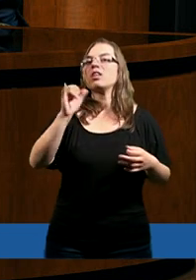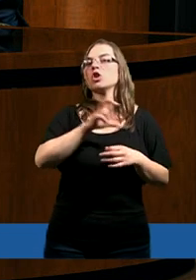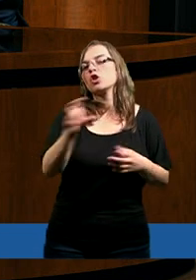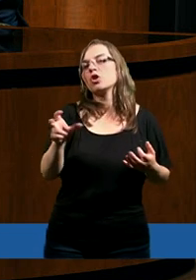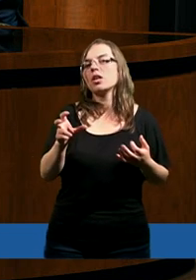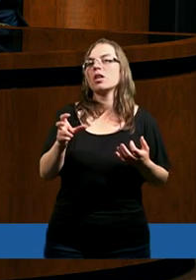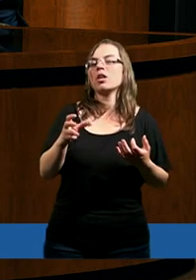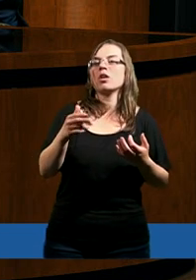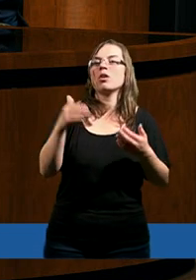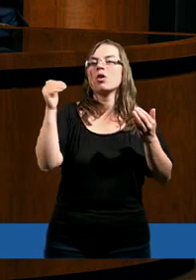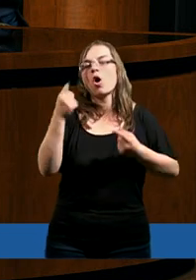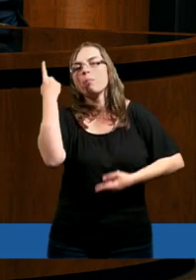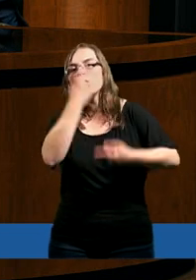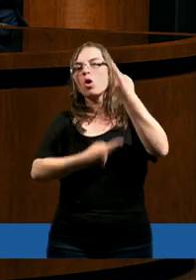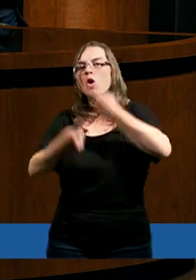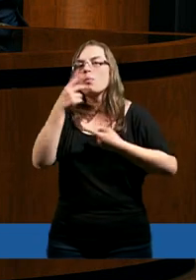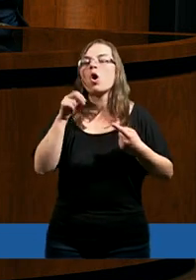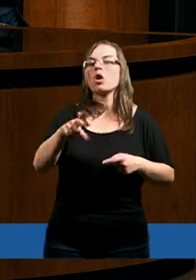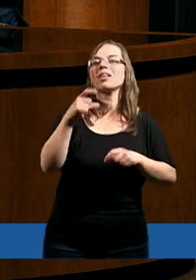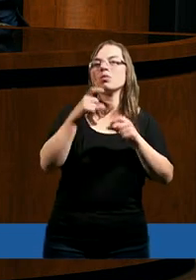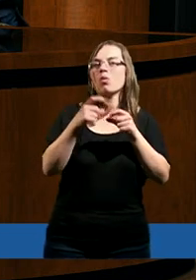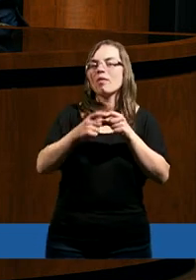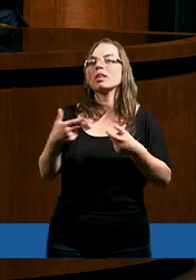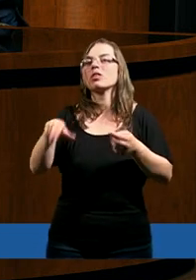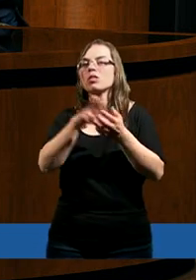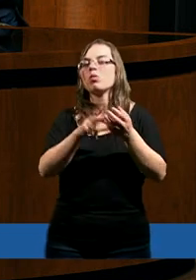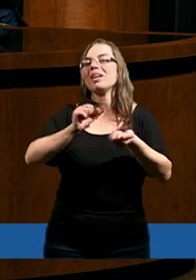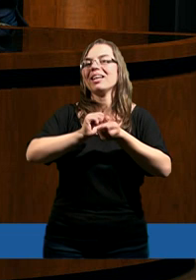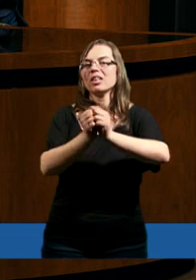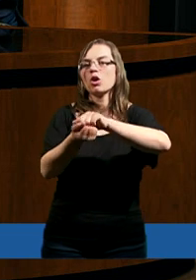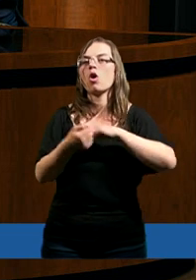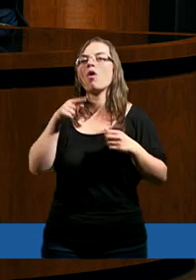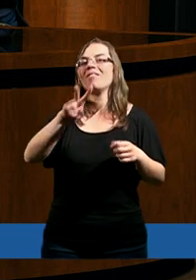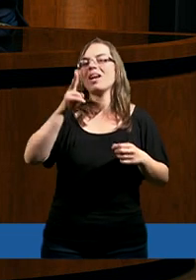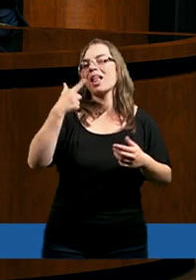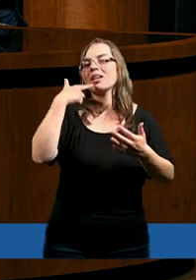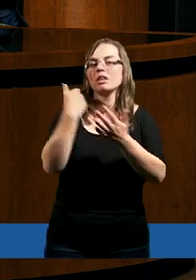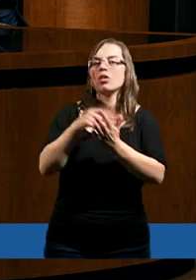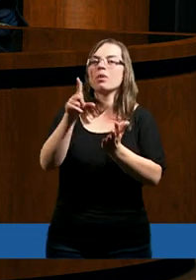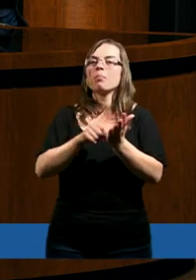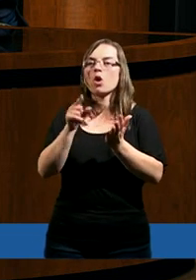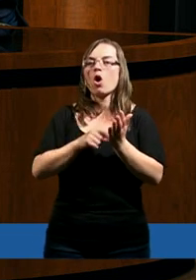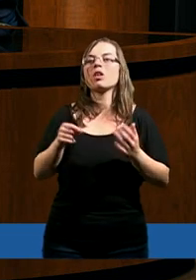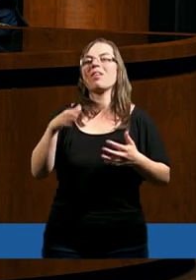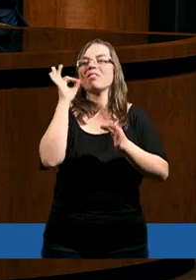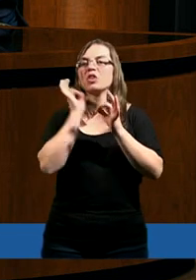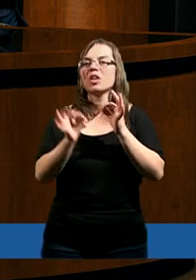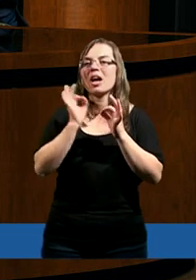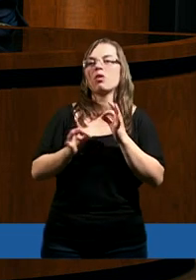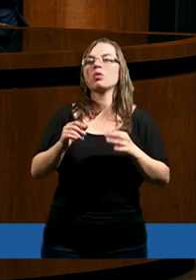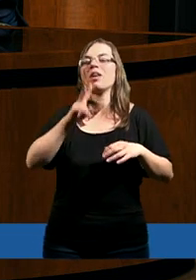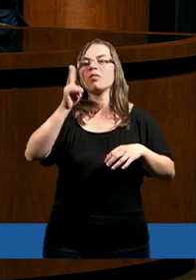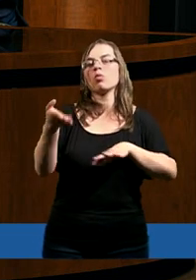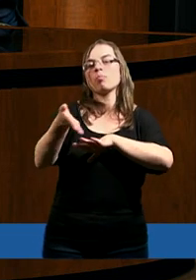czy rozmyślali o tych słowach, które są w drugim liście Piotra, a